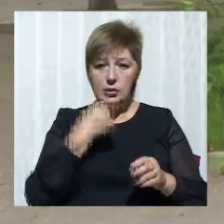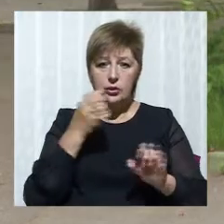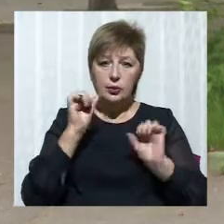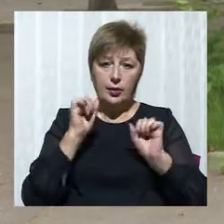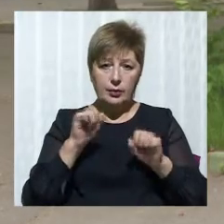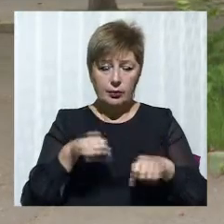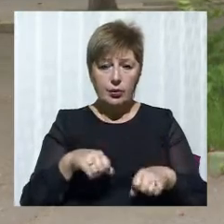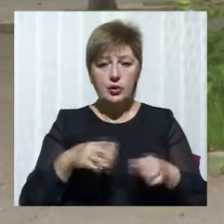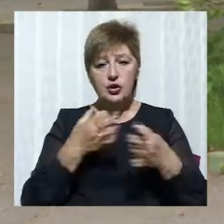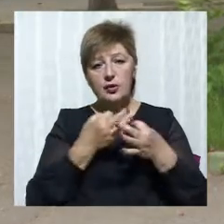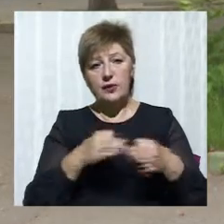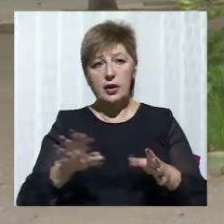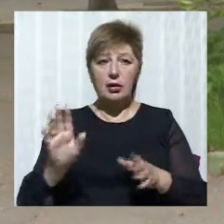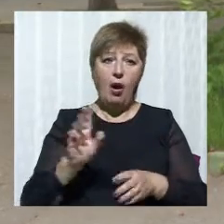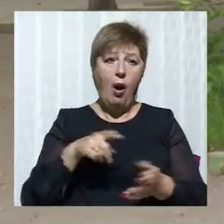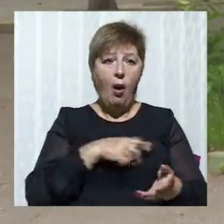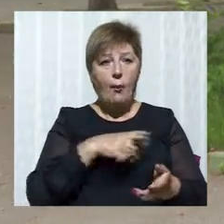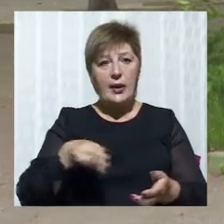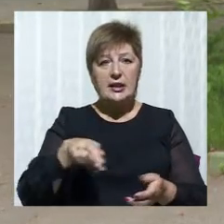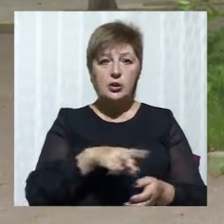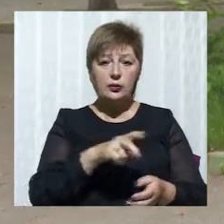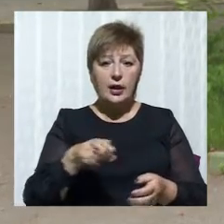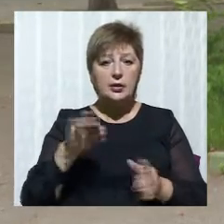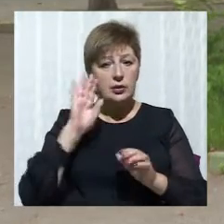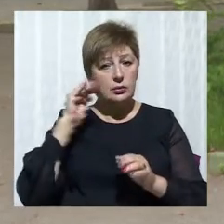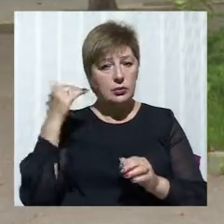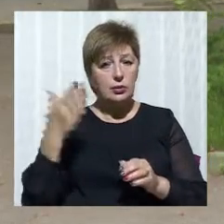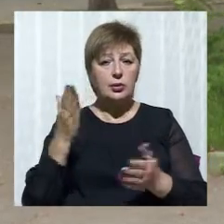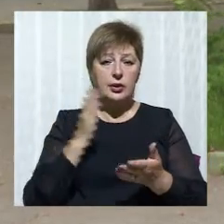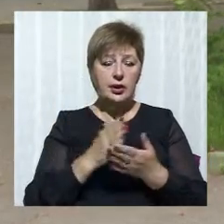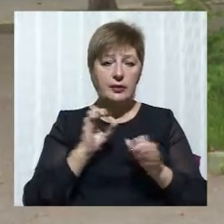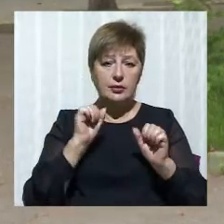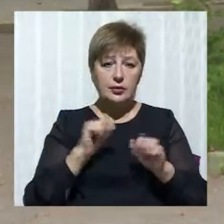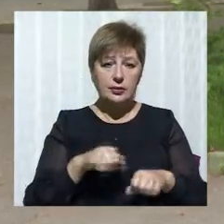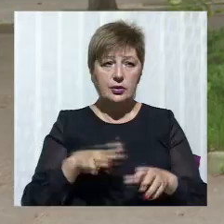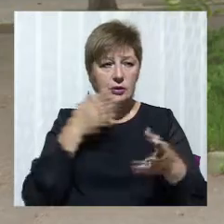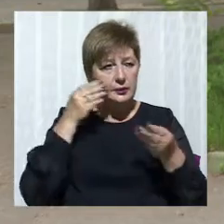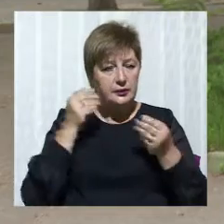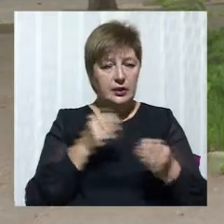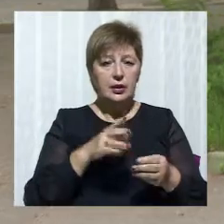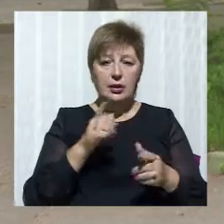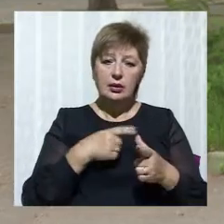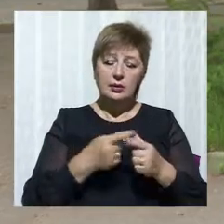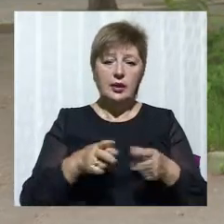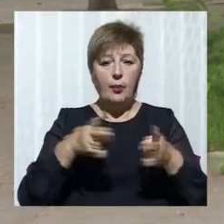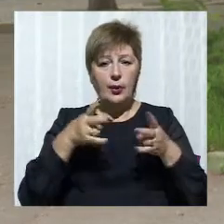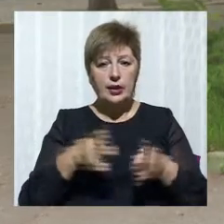Підозрювана особа може вільно пересуватися. У неї є можливість чинити тиск або на потерпілих, або на